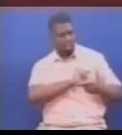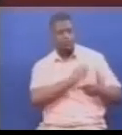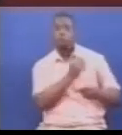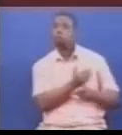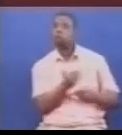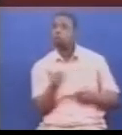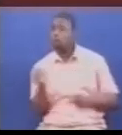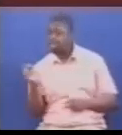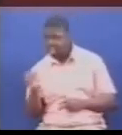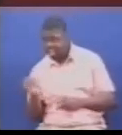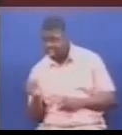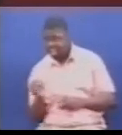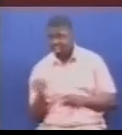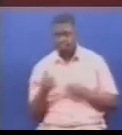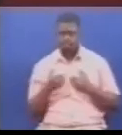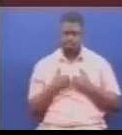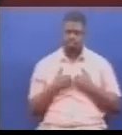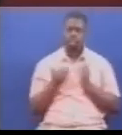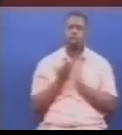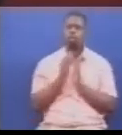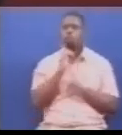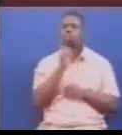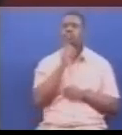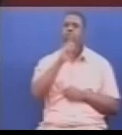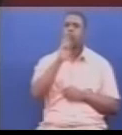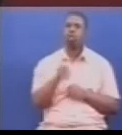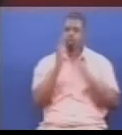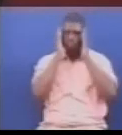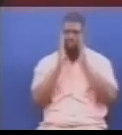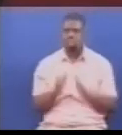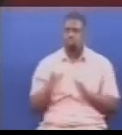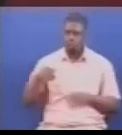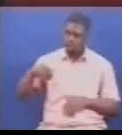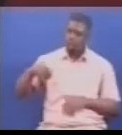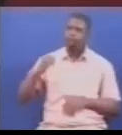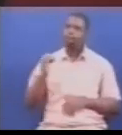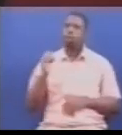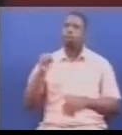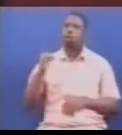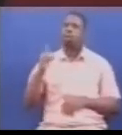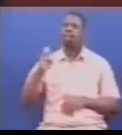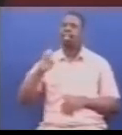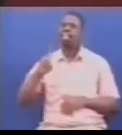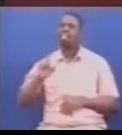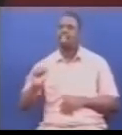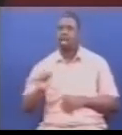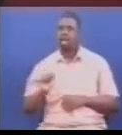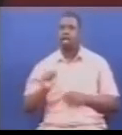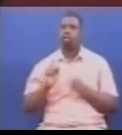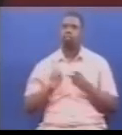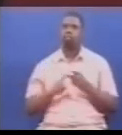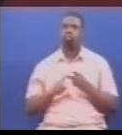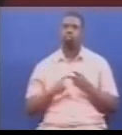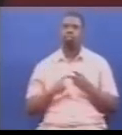naomba kujibu swali la mwishmiwa usi salu mpondeza, mbunge wa jimbo la chumbuni,